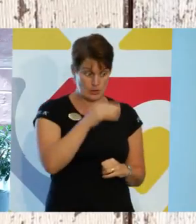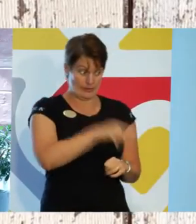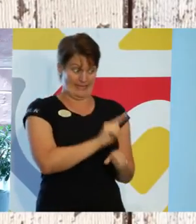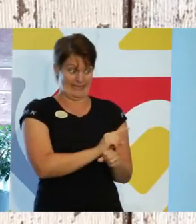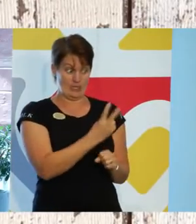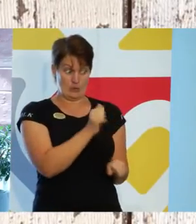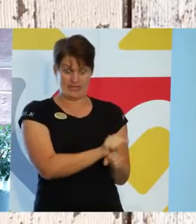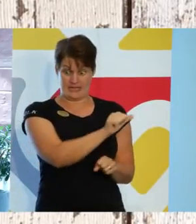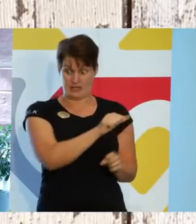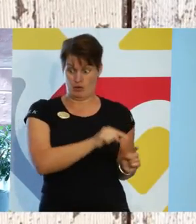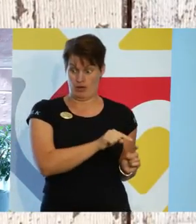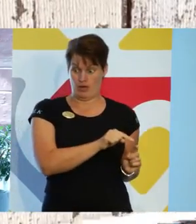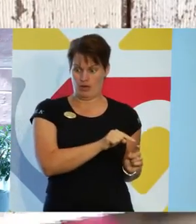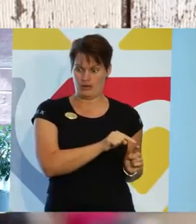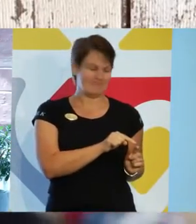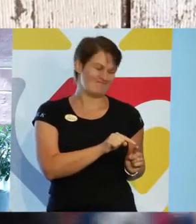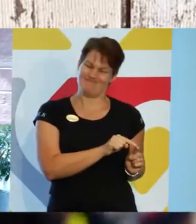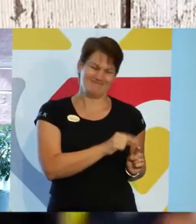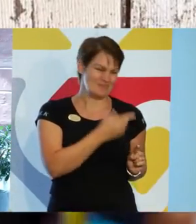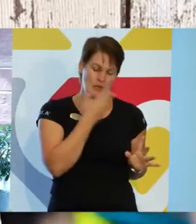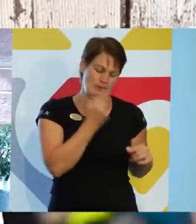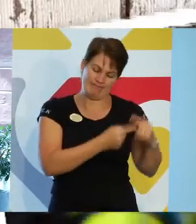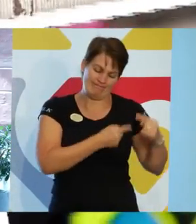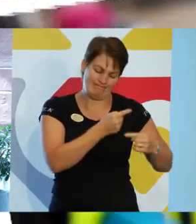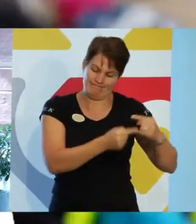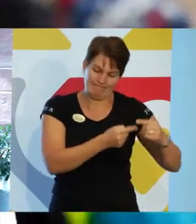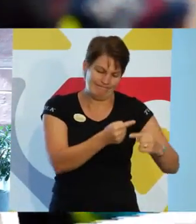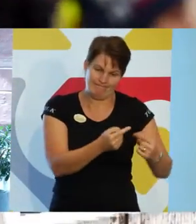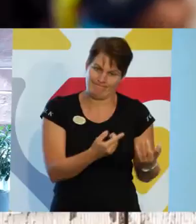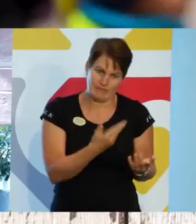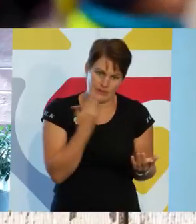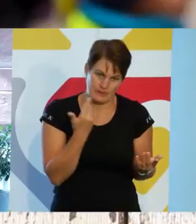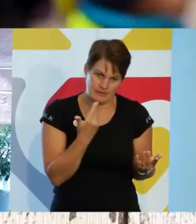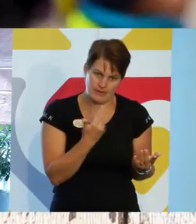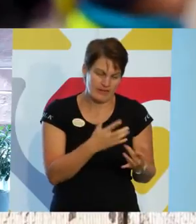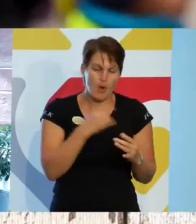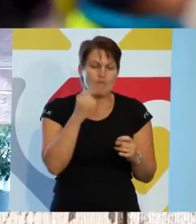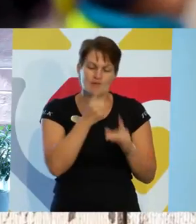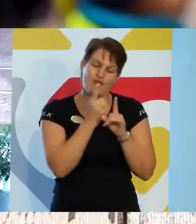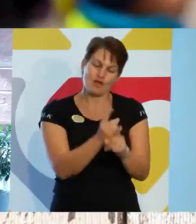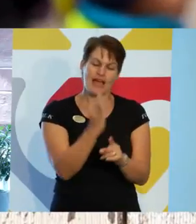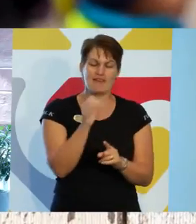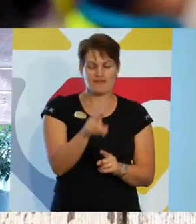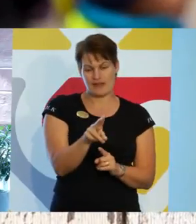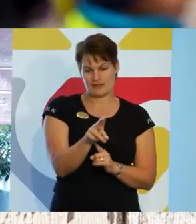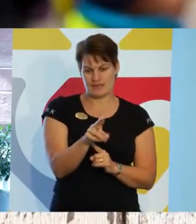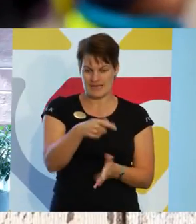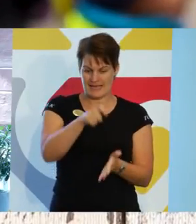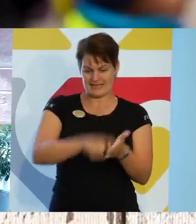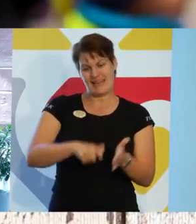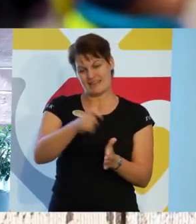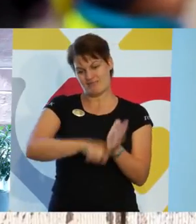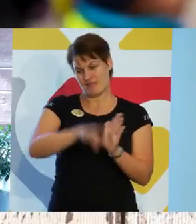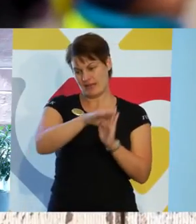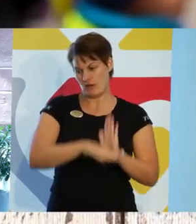tiden hade vi inte kommit så långt i måluppfyllelsen av FNs deklaration om alla människors lika värde.